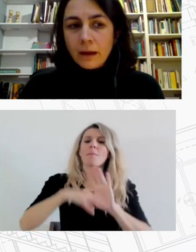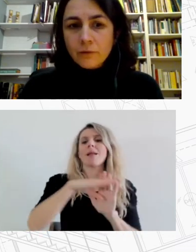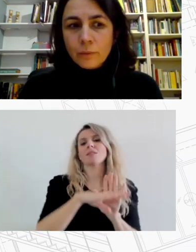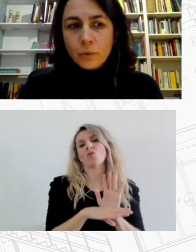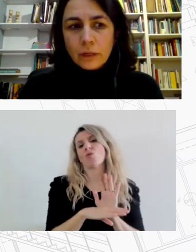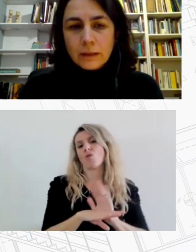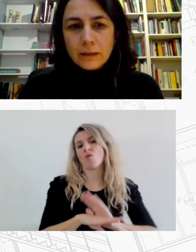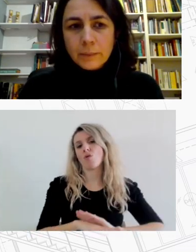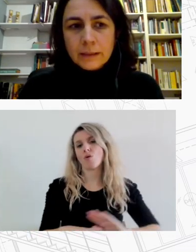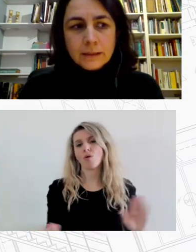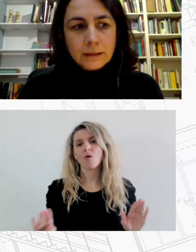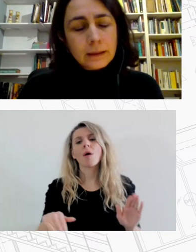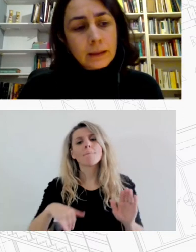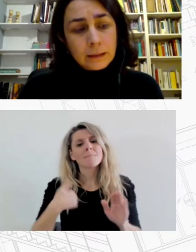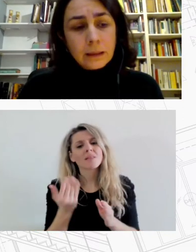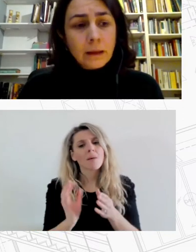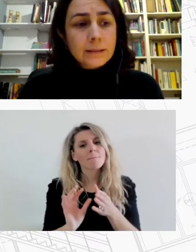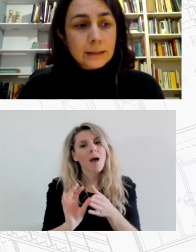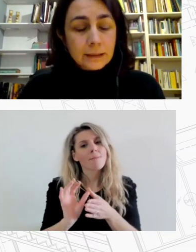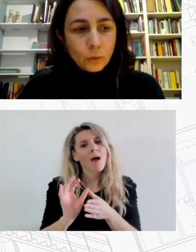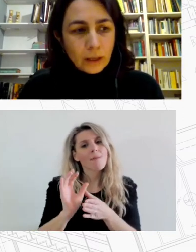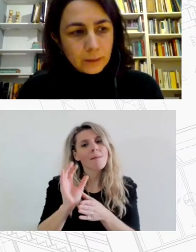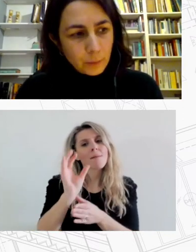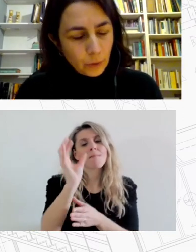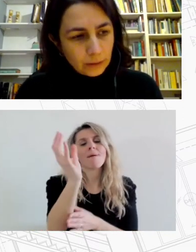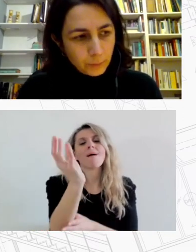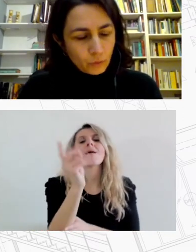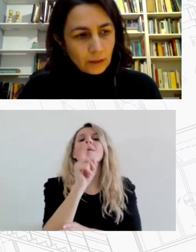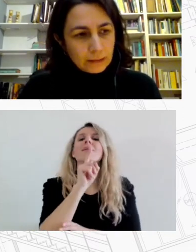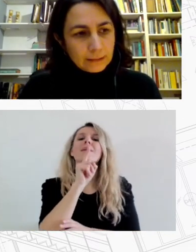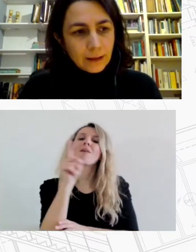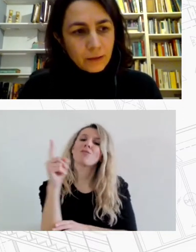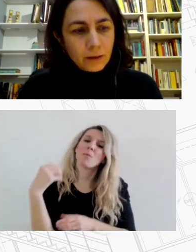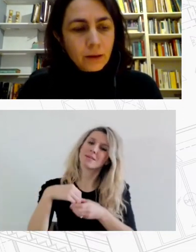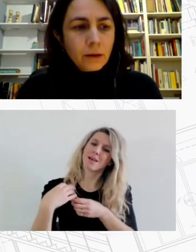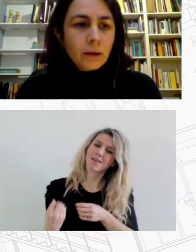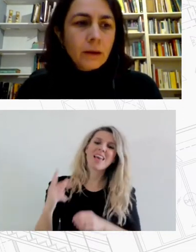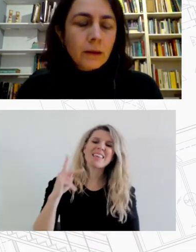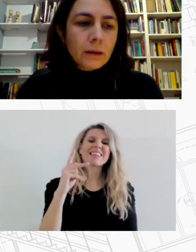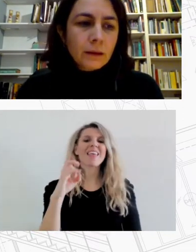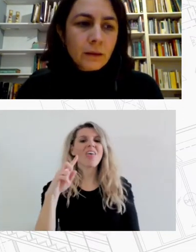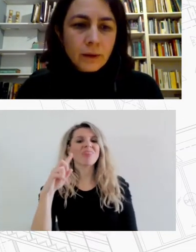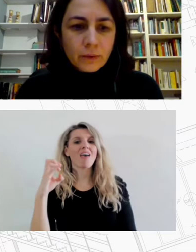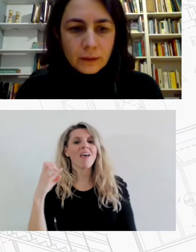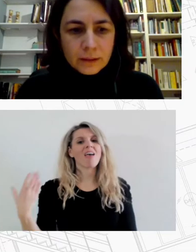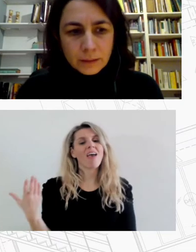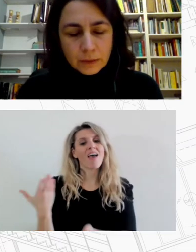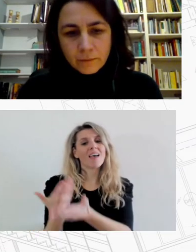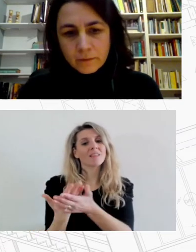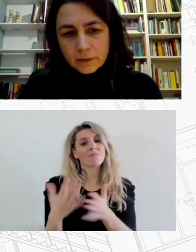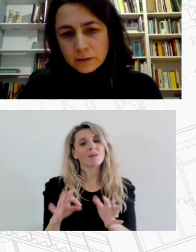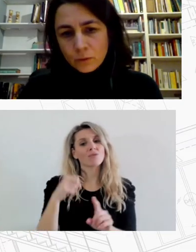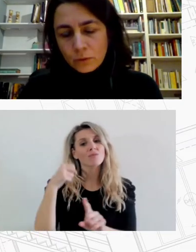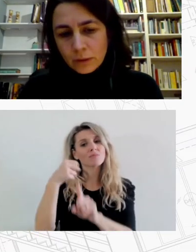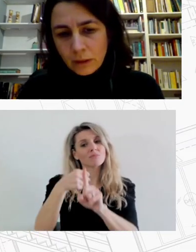σταδιακά αυτό να μπορεί να αναπτύσσεται και εκεί εντάσσεται και το αίτημα που έχει προβάλλει η ΚΕΔΕ για να διεκδικήσει τη